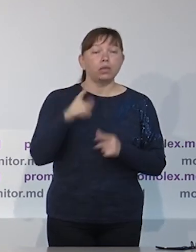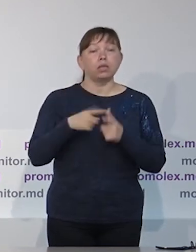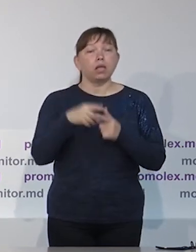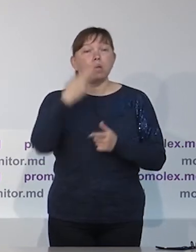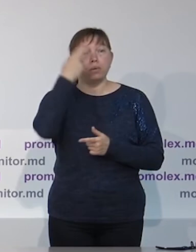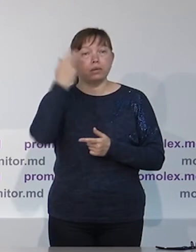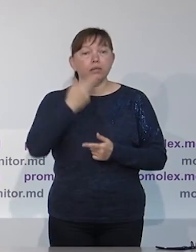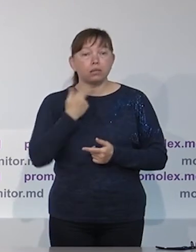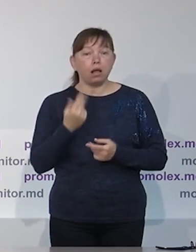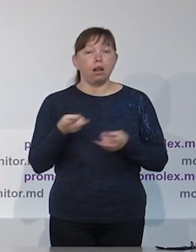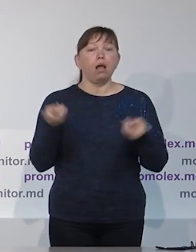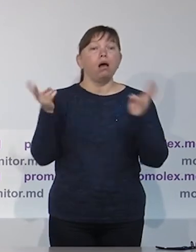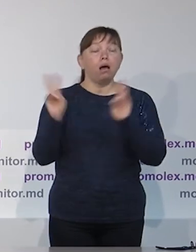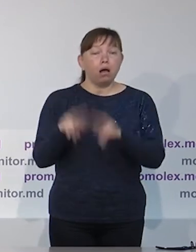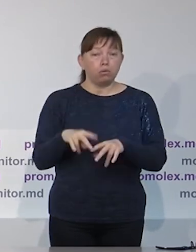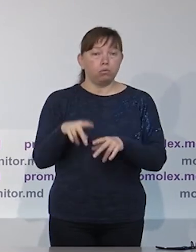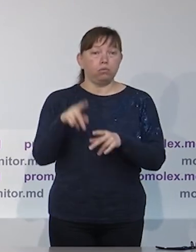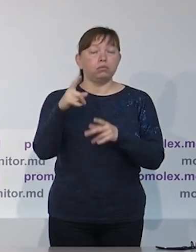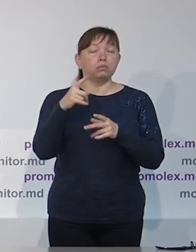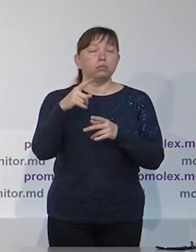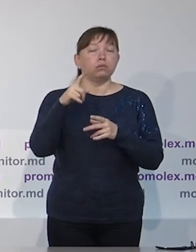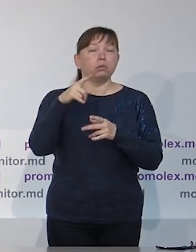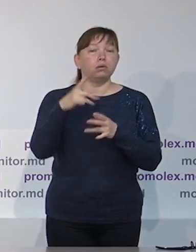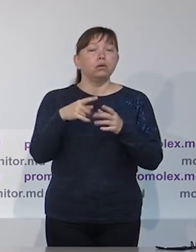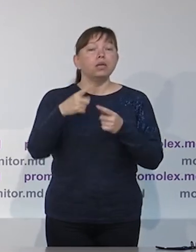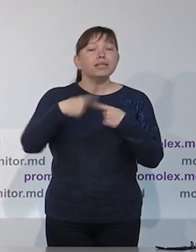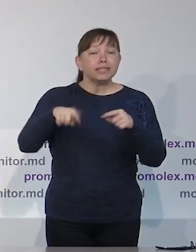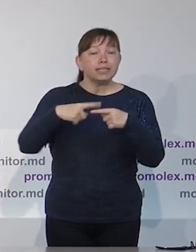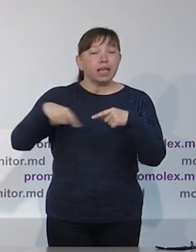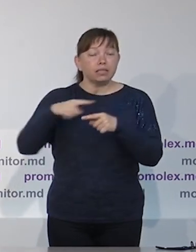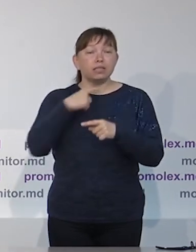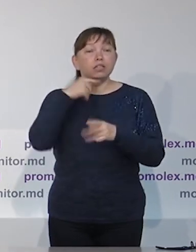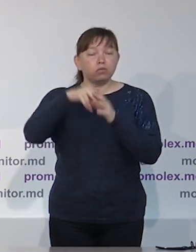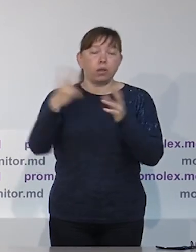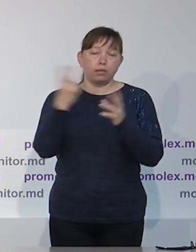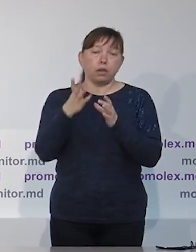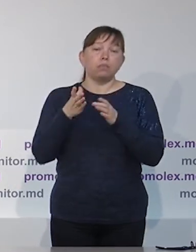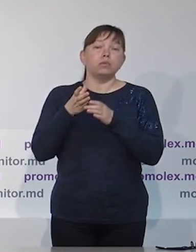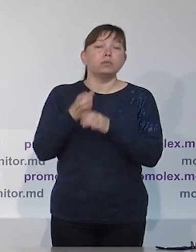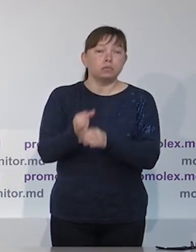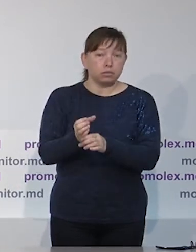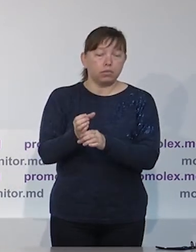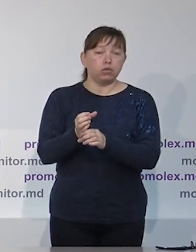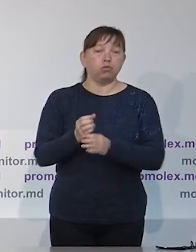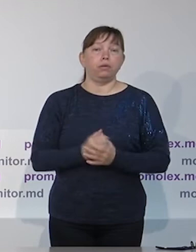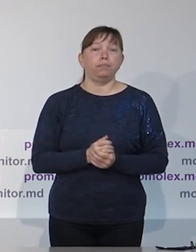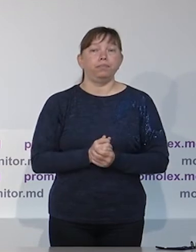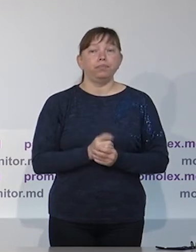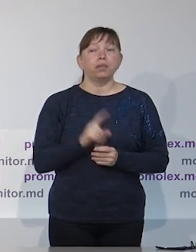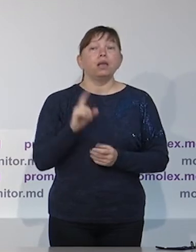другой стороны, мы отмечаем, что в других странах, таких США, Румынии или Италии,